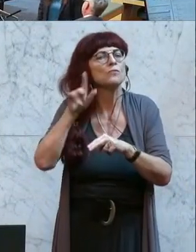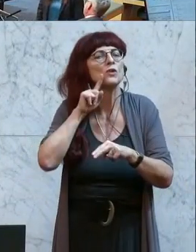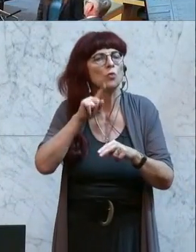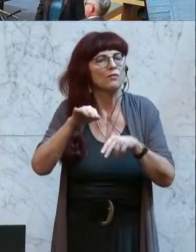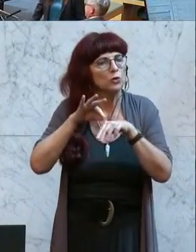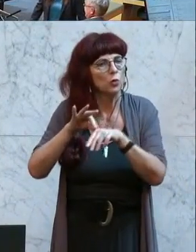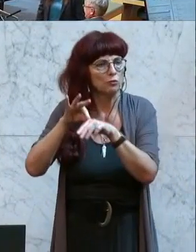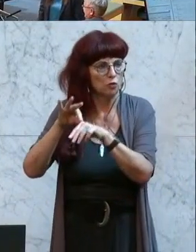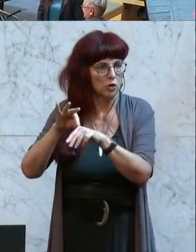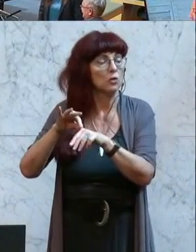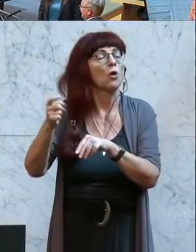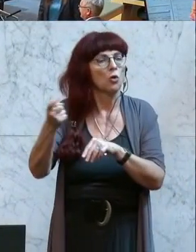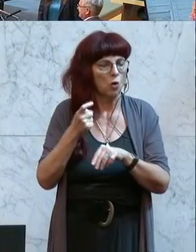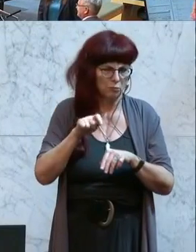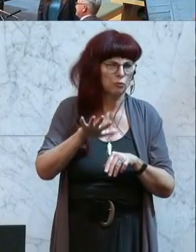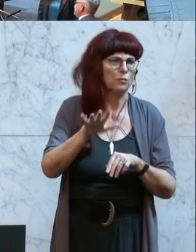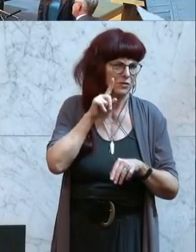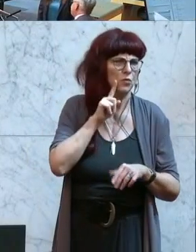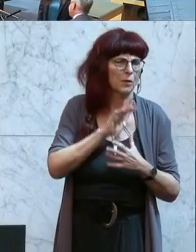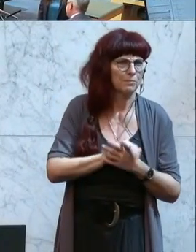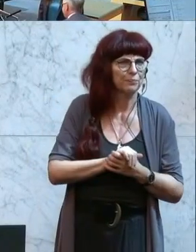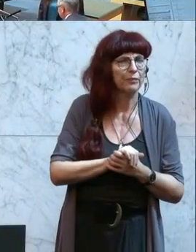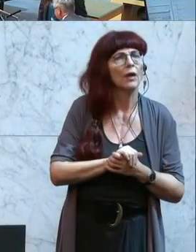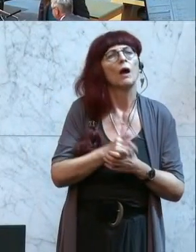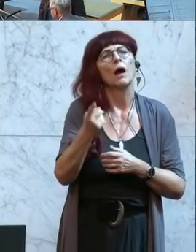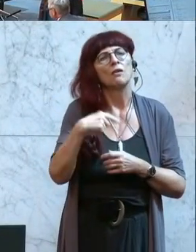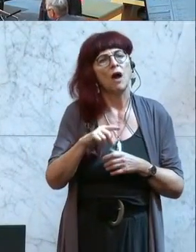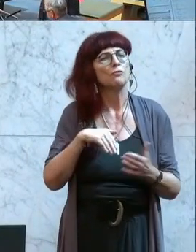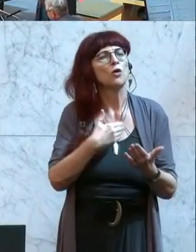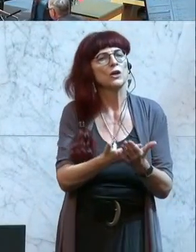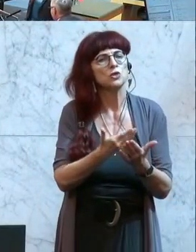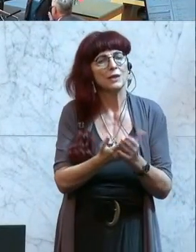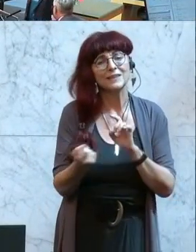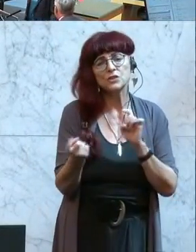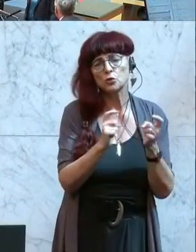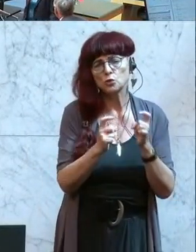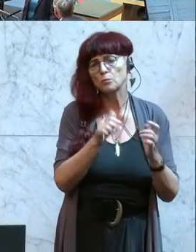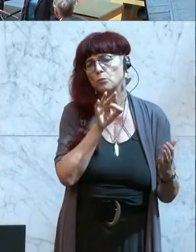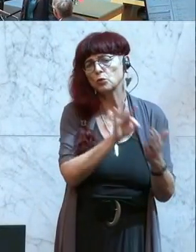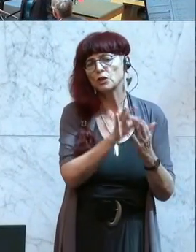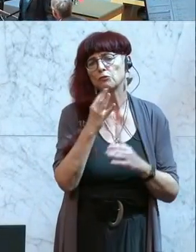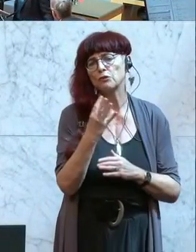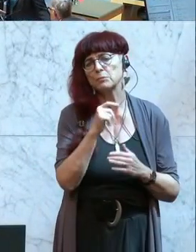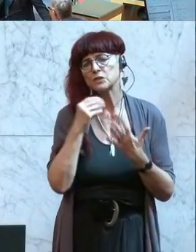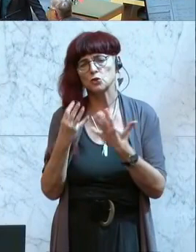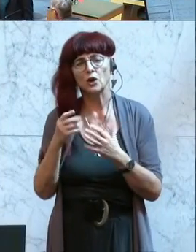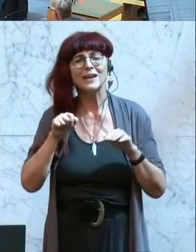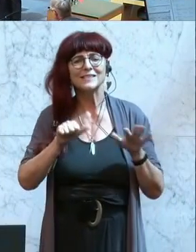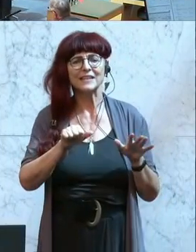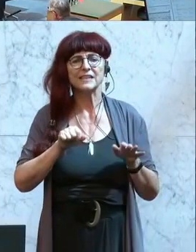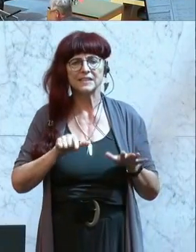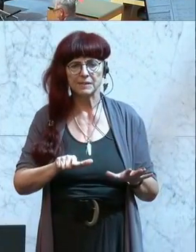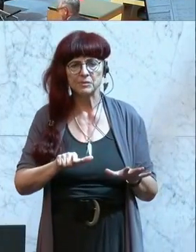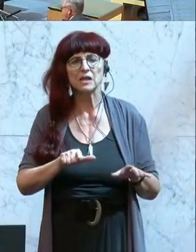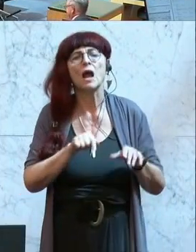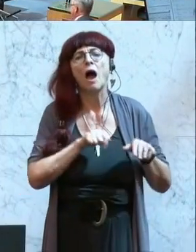Volksbegehren, also in dieser Woche werden zehn Volksbegehren behandelt. Sieben in erster